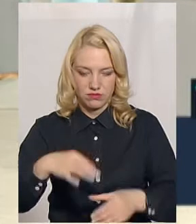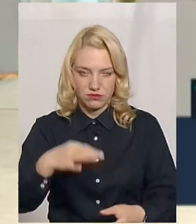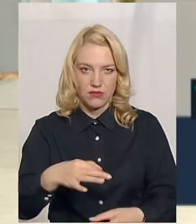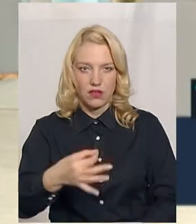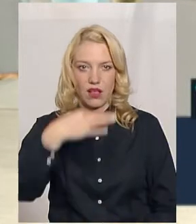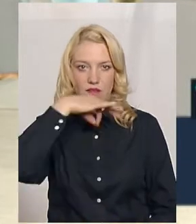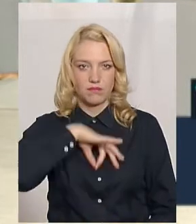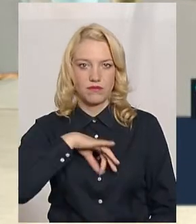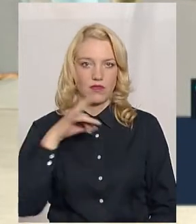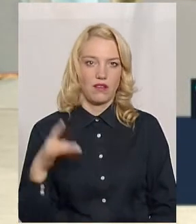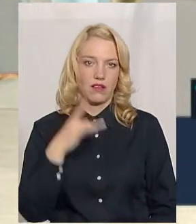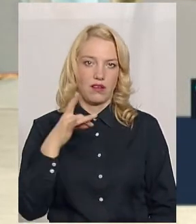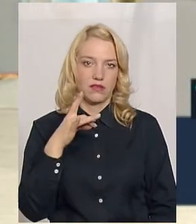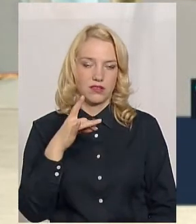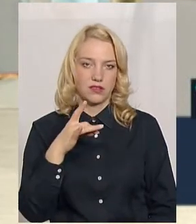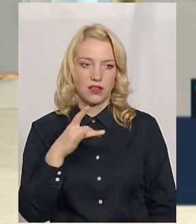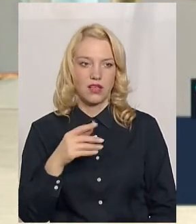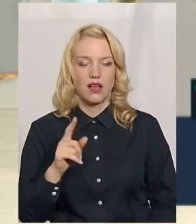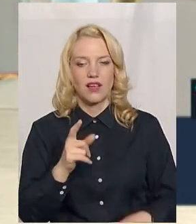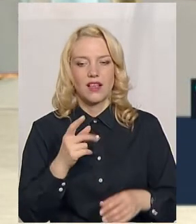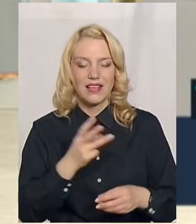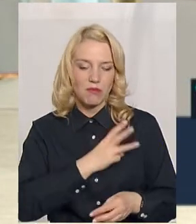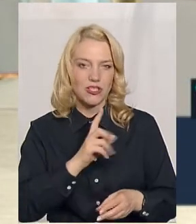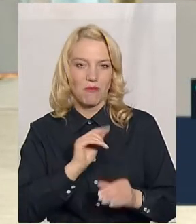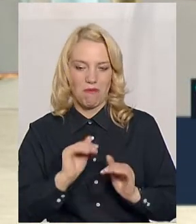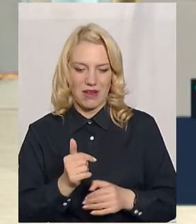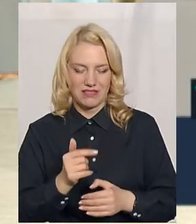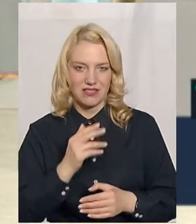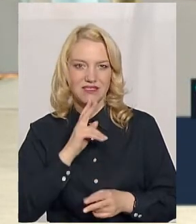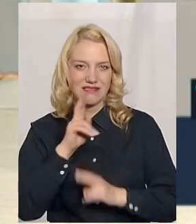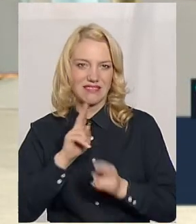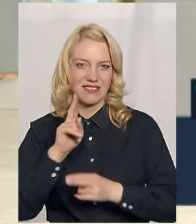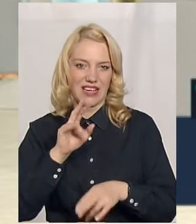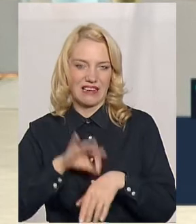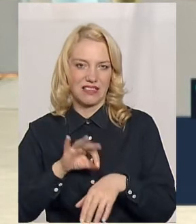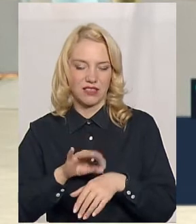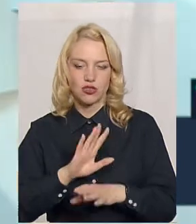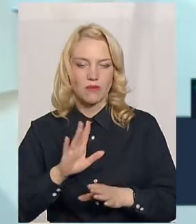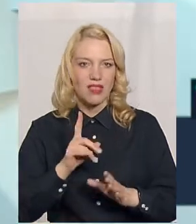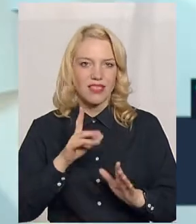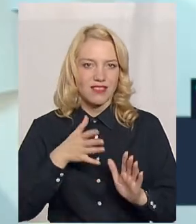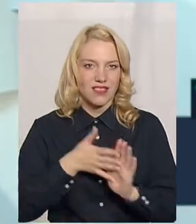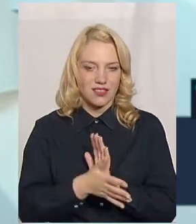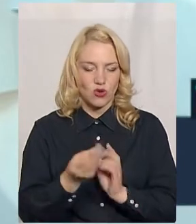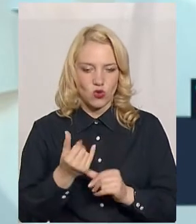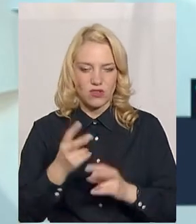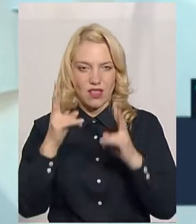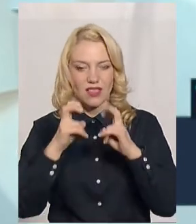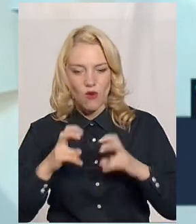І бажано, щоб він мінімально звертався за медичною допомогою, щоб на нього не тратити кошти на обстеження, на